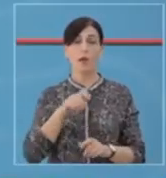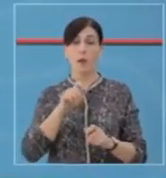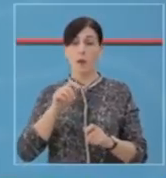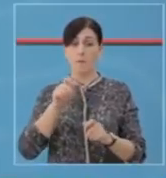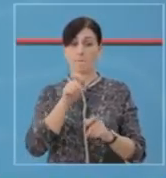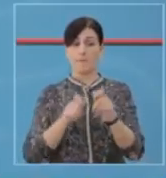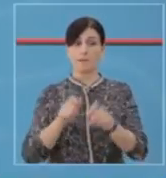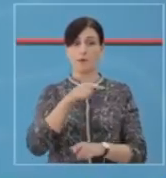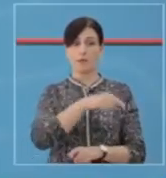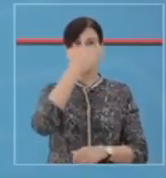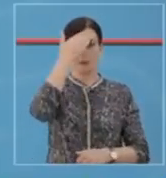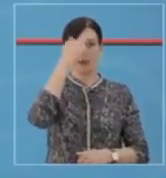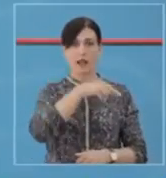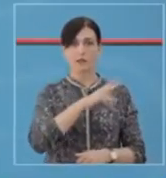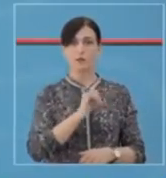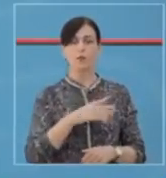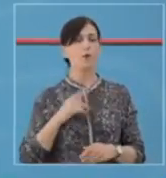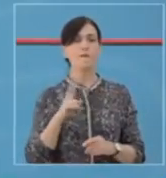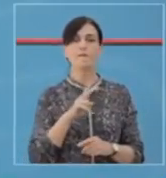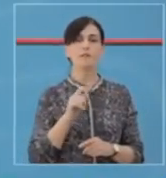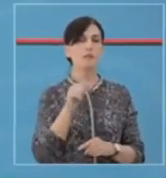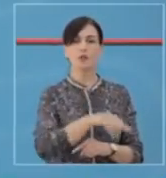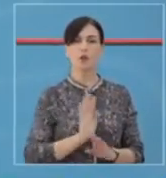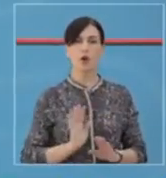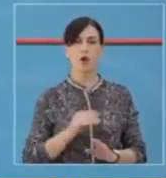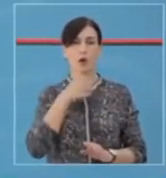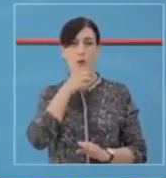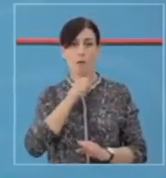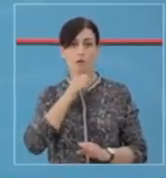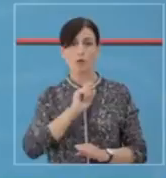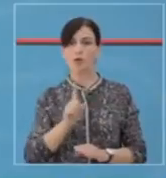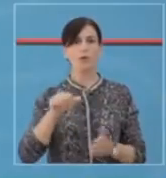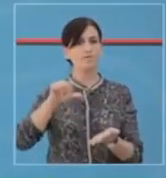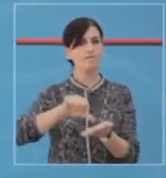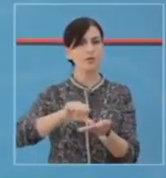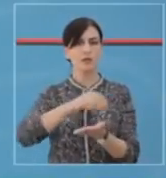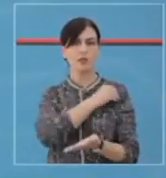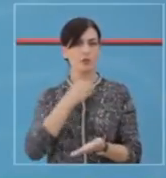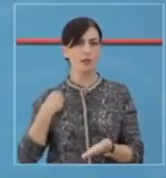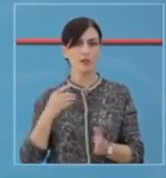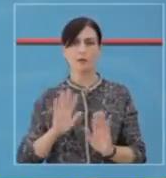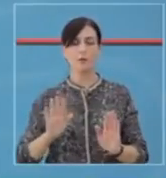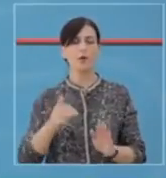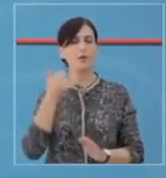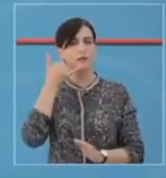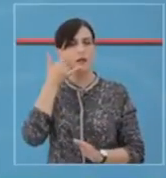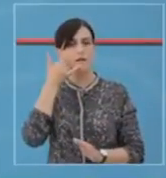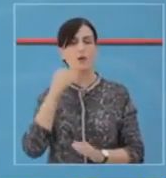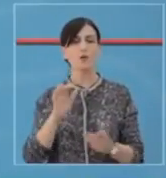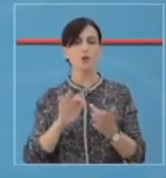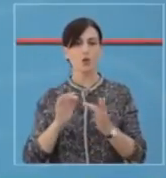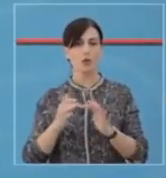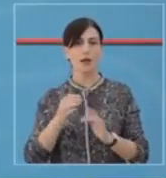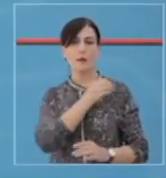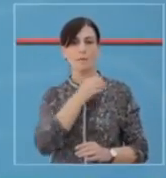e pacientve në spitalet të shmangim vizitat, të më shuarit kur është mundur të më shkojnë në qëndër shëndetsore për të kontaktojnë